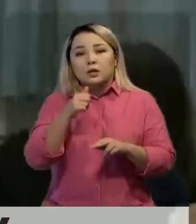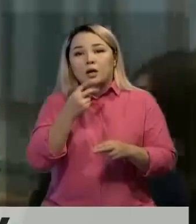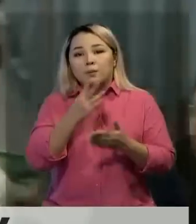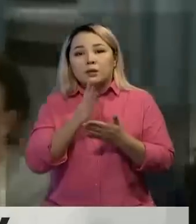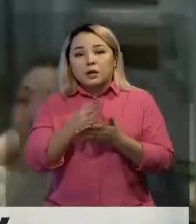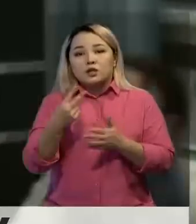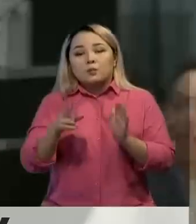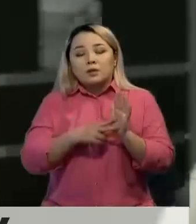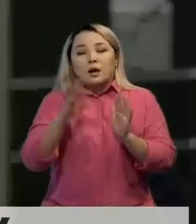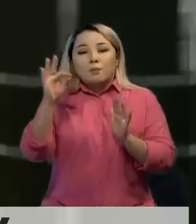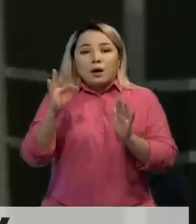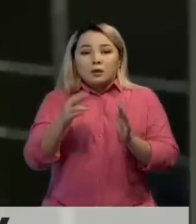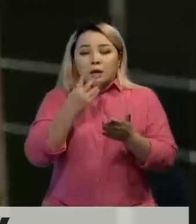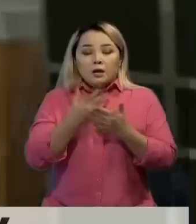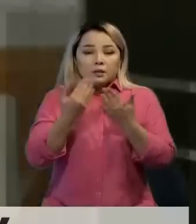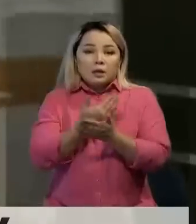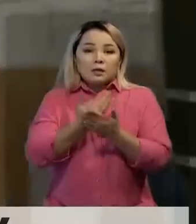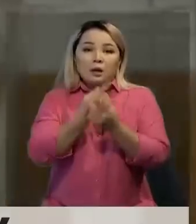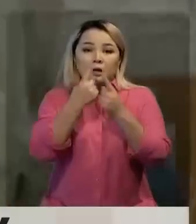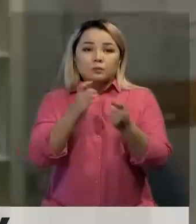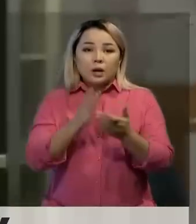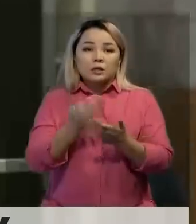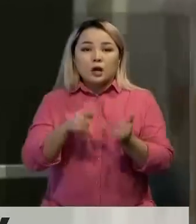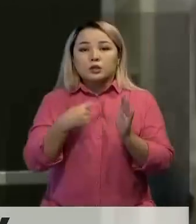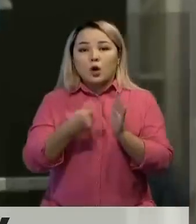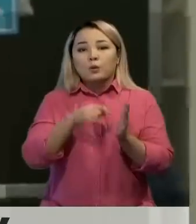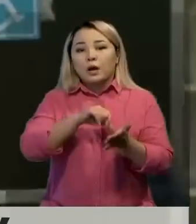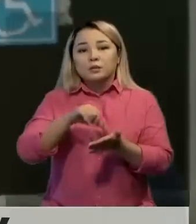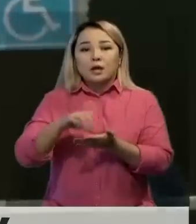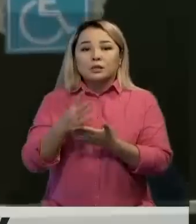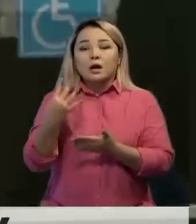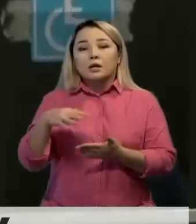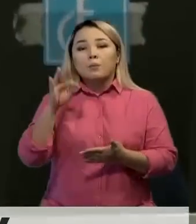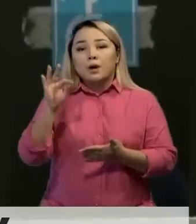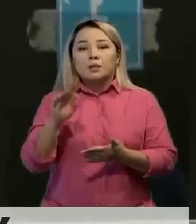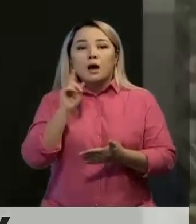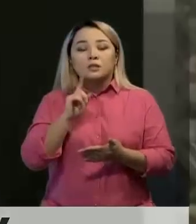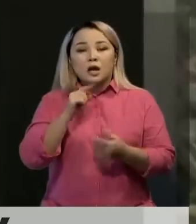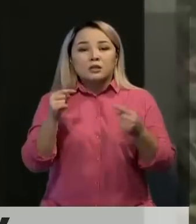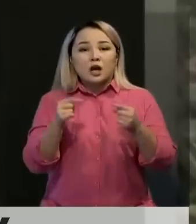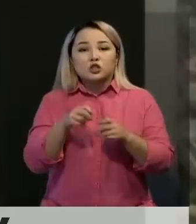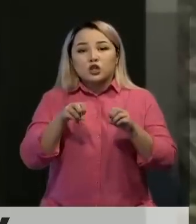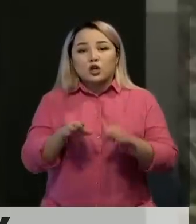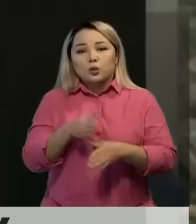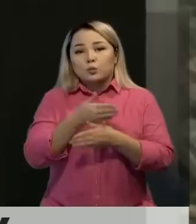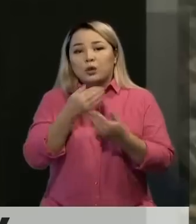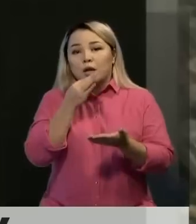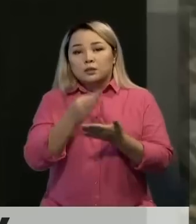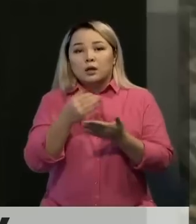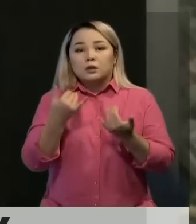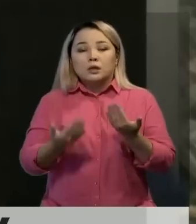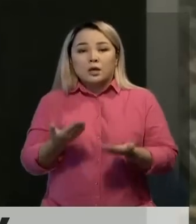пайызға ебулат деген болжам бар. Деген мені сауалынамаға қасушылардың 40% әзерге нақты шешімдердің айтқан жоқ, егер